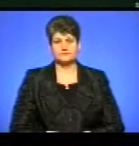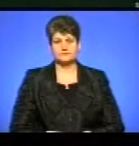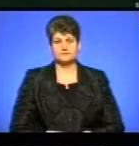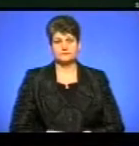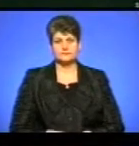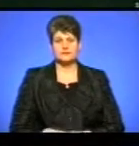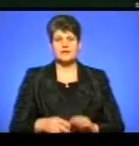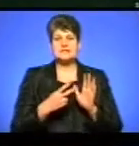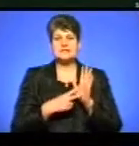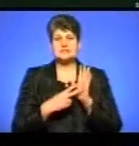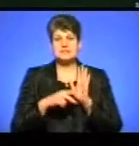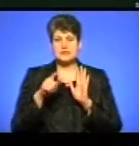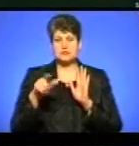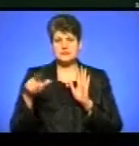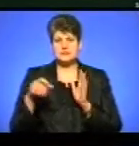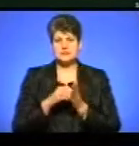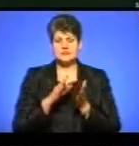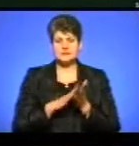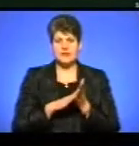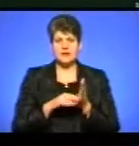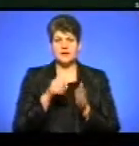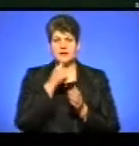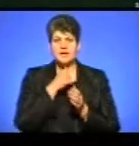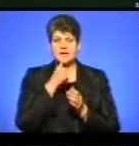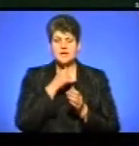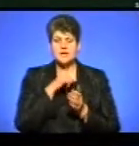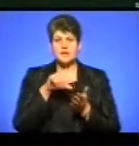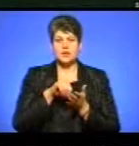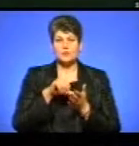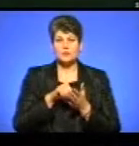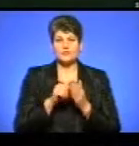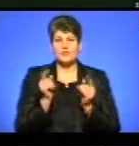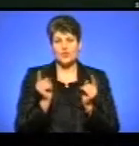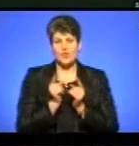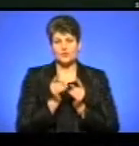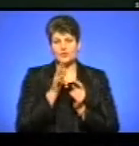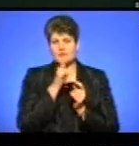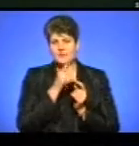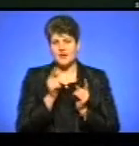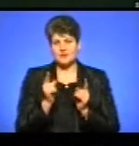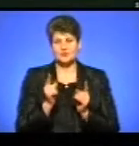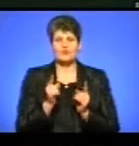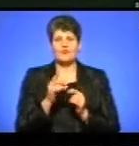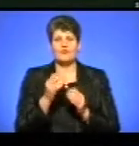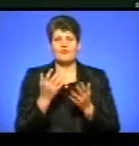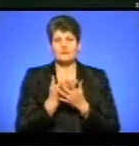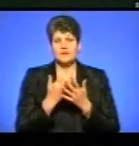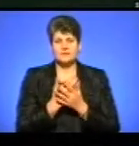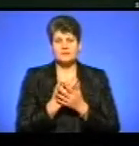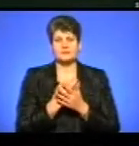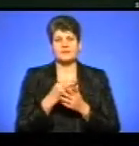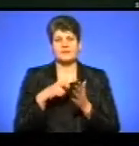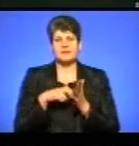70 осіб зареєструвались на кастинг на участь у короткометражному фільмі «Лист у стіні» режисера Андрія Мриги, який